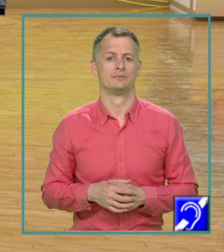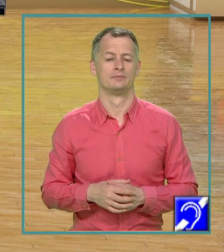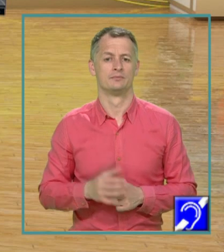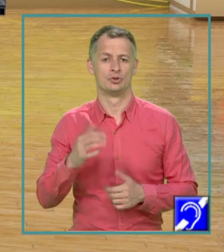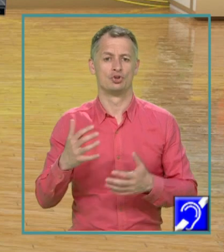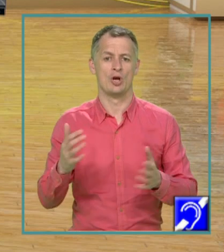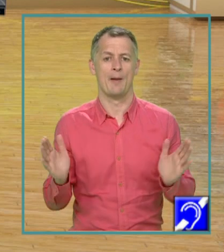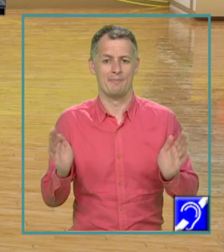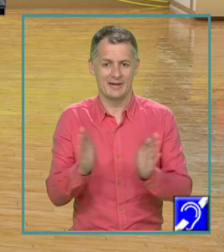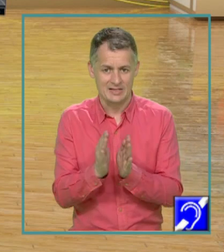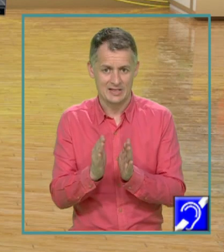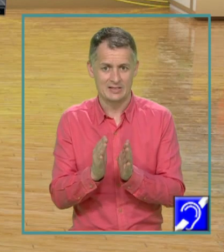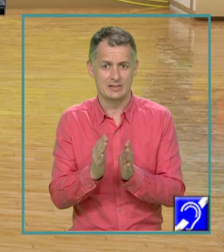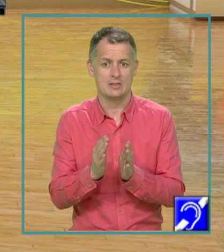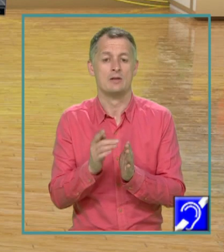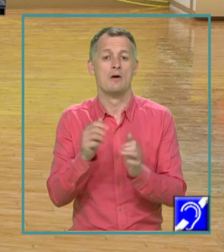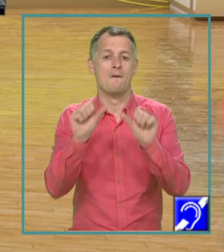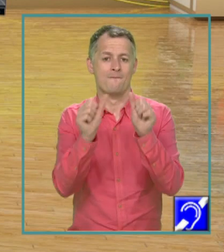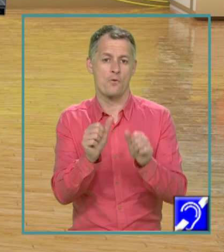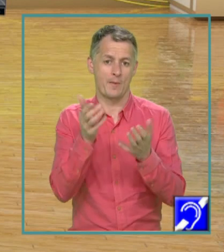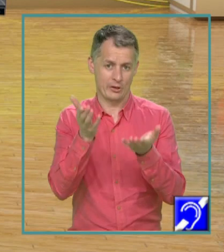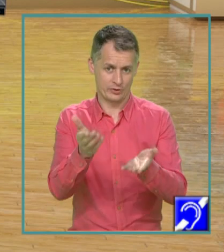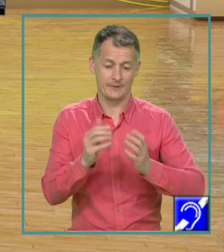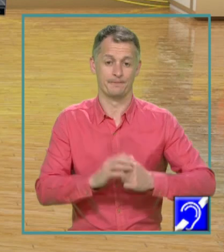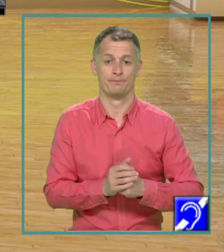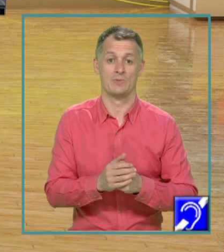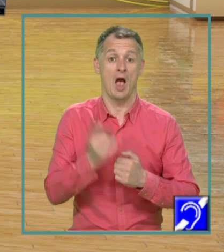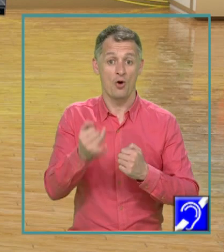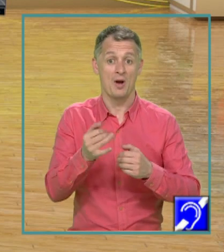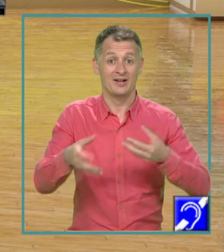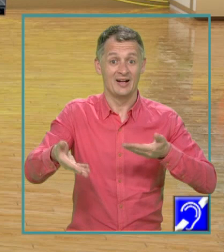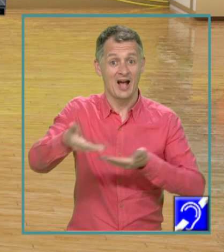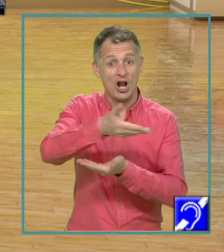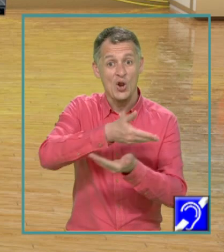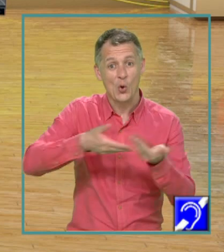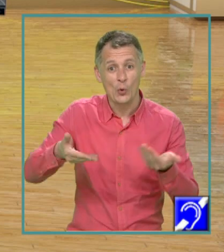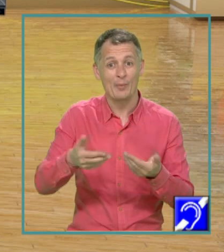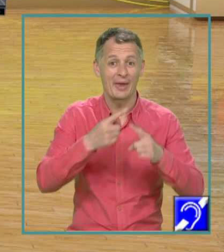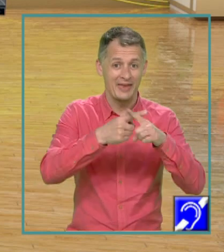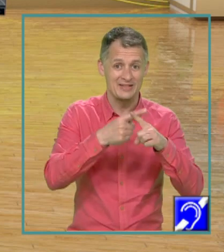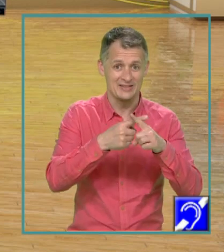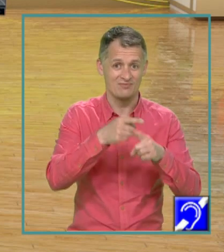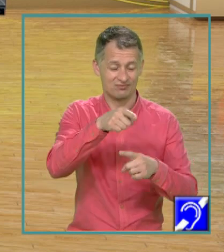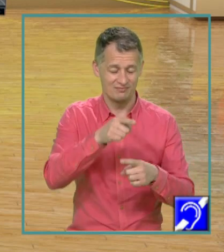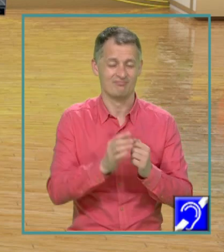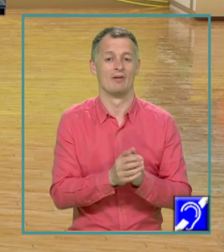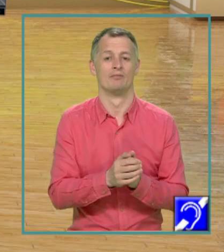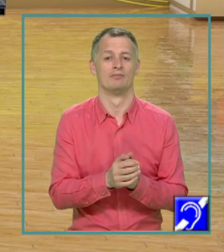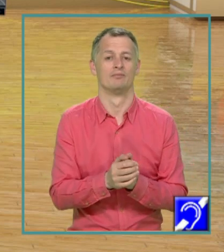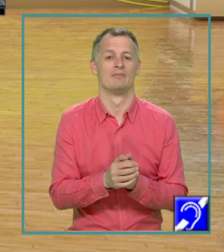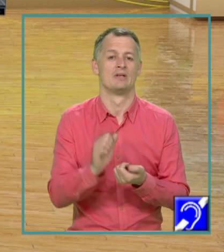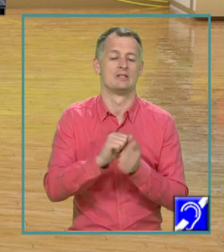expresia în forma aceasta, vom înlocui x, acest argument practic sau